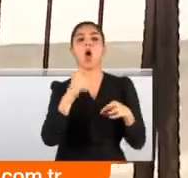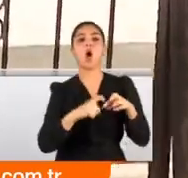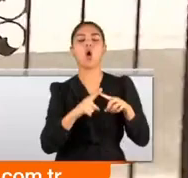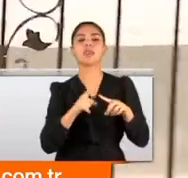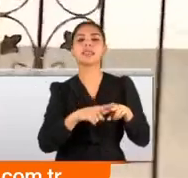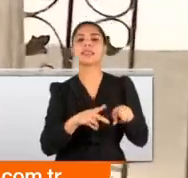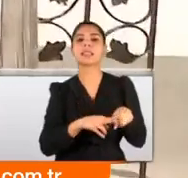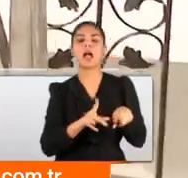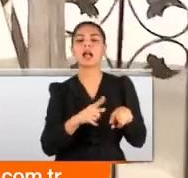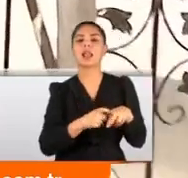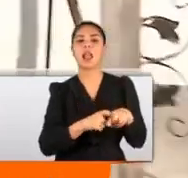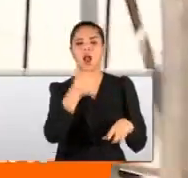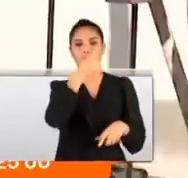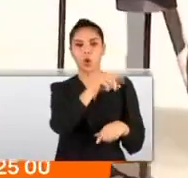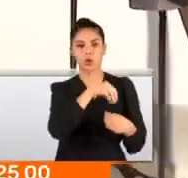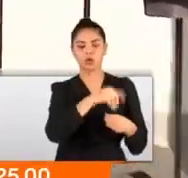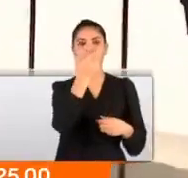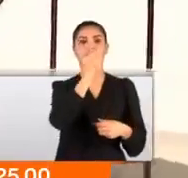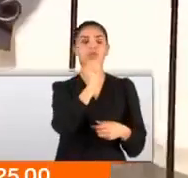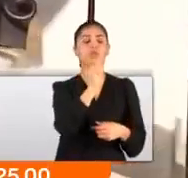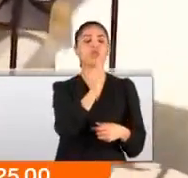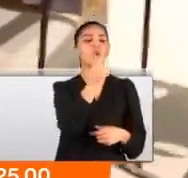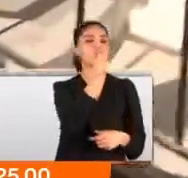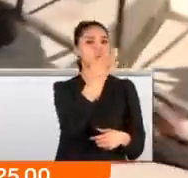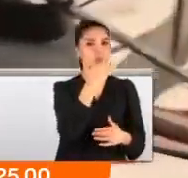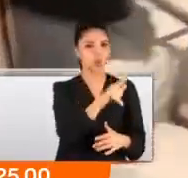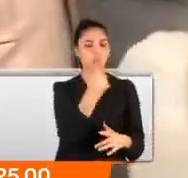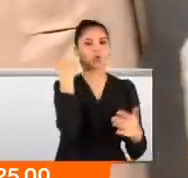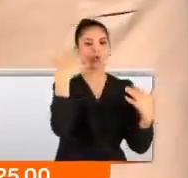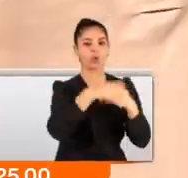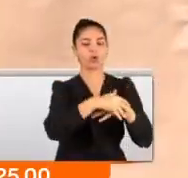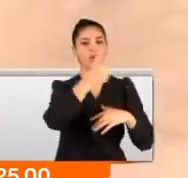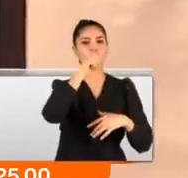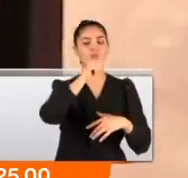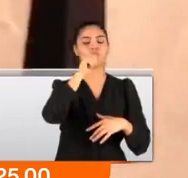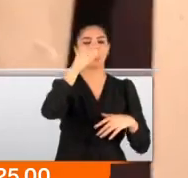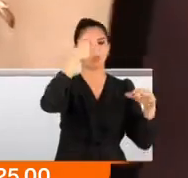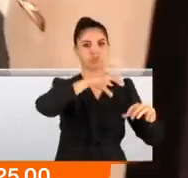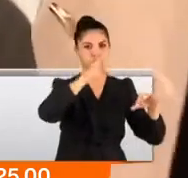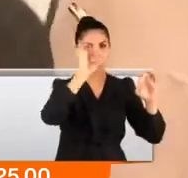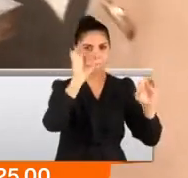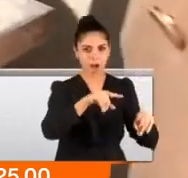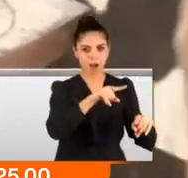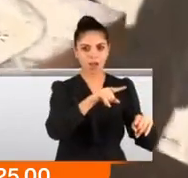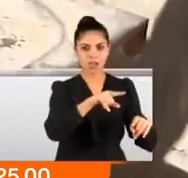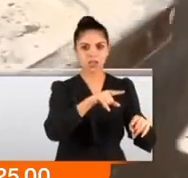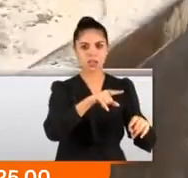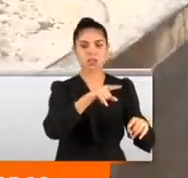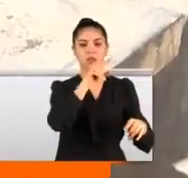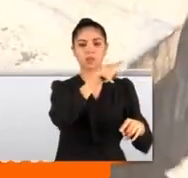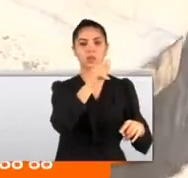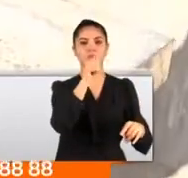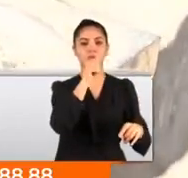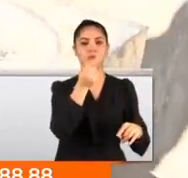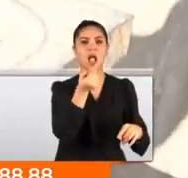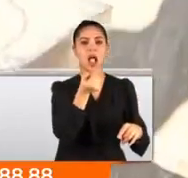aşkın süredir akmayan o su dün gece yarısı aniden akmaya başladı. Ama ne yazık ki musluklardan gelen